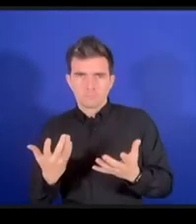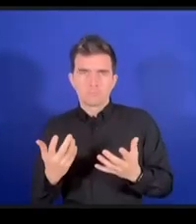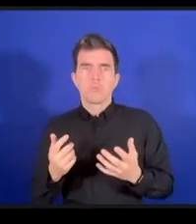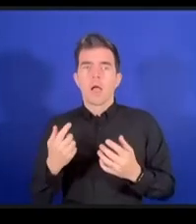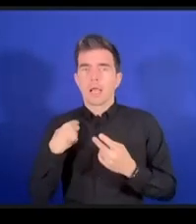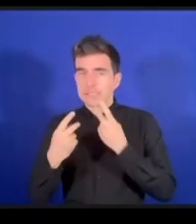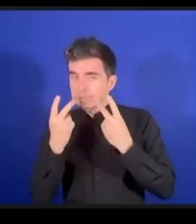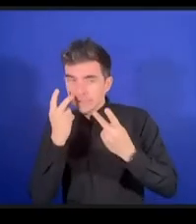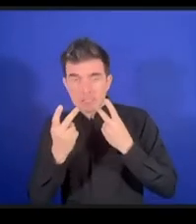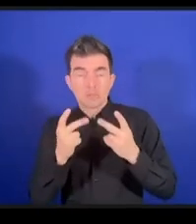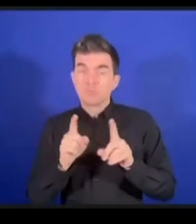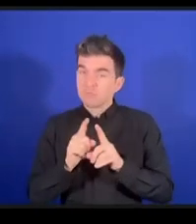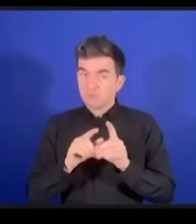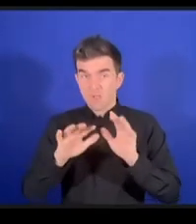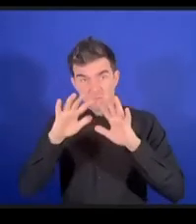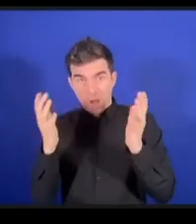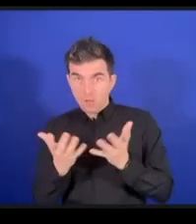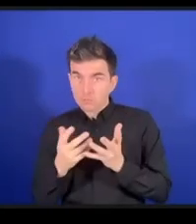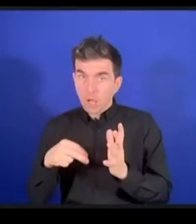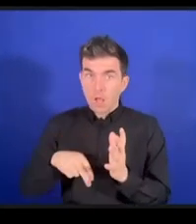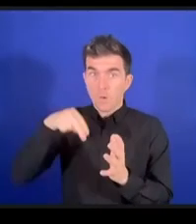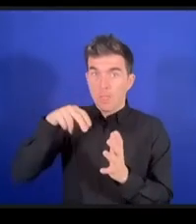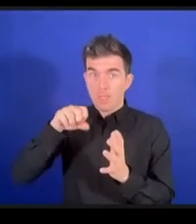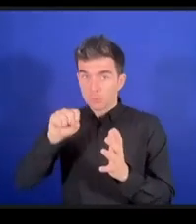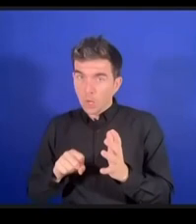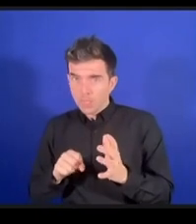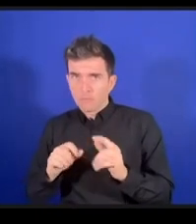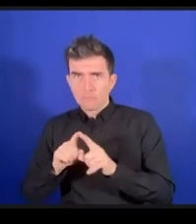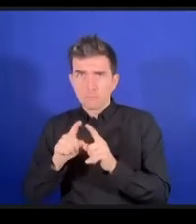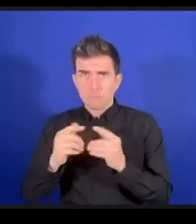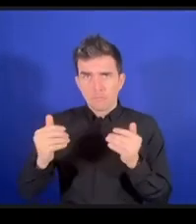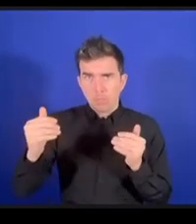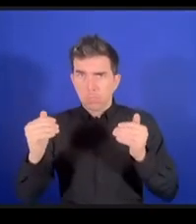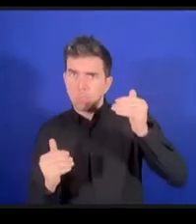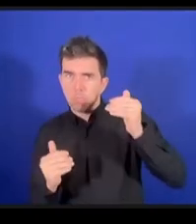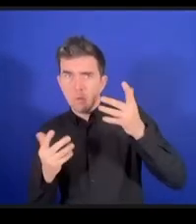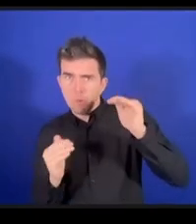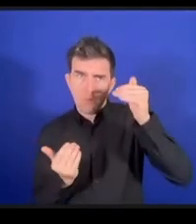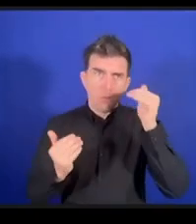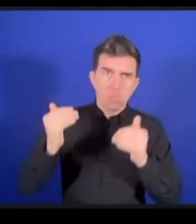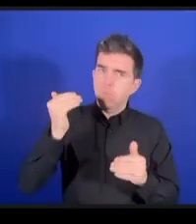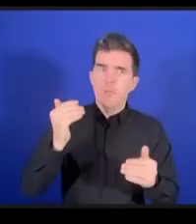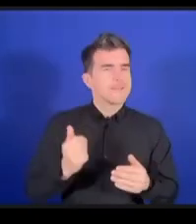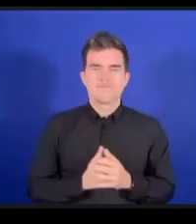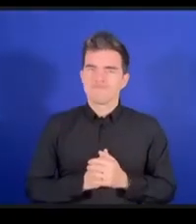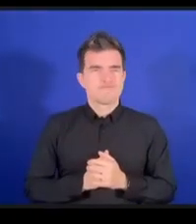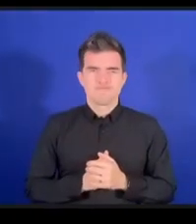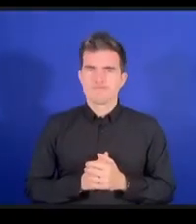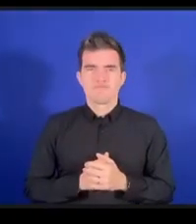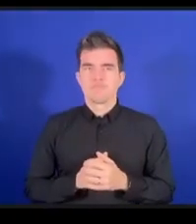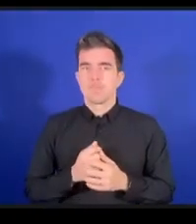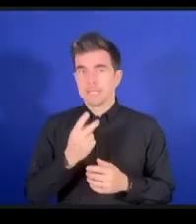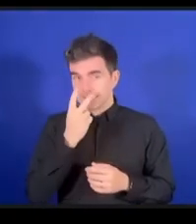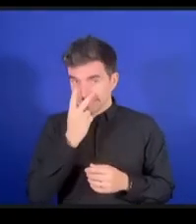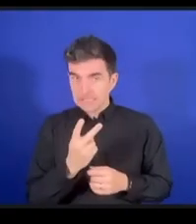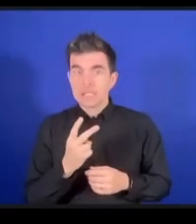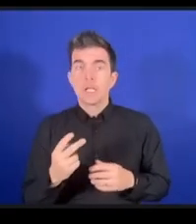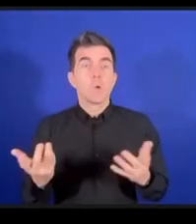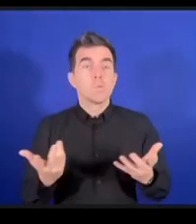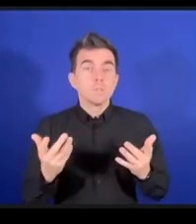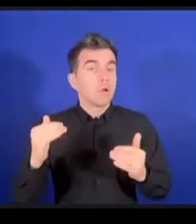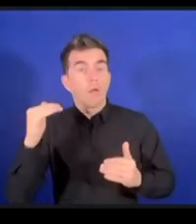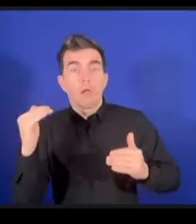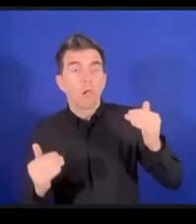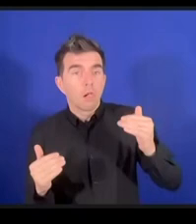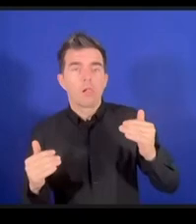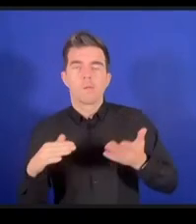ルノースの中でも存在するかもしれません最先端のテクノロジーはあるけれどもしかしアクセ